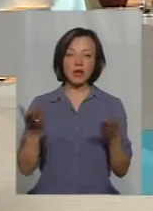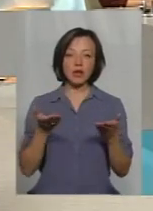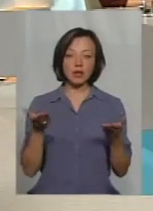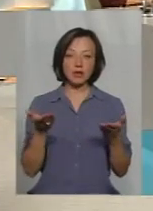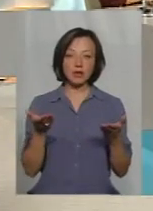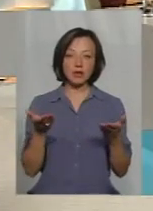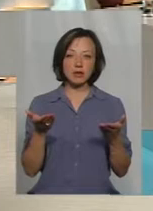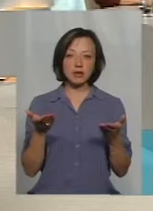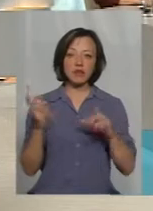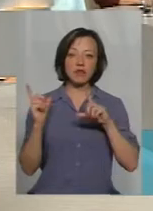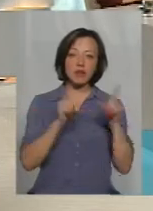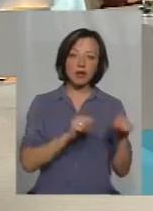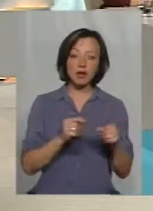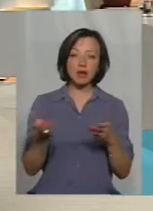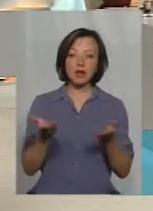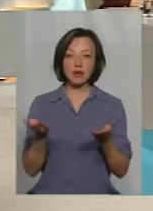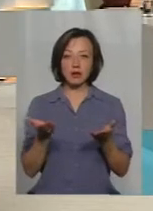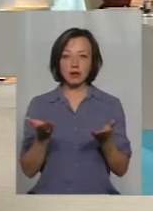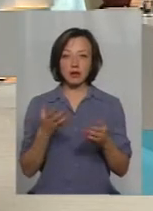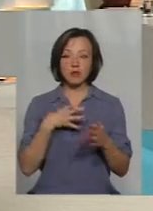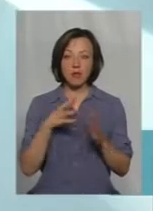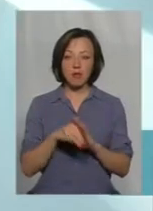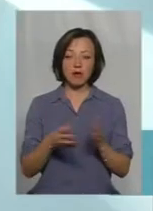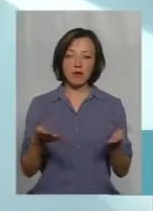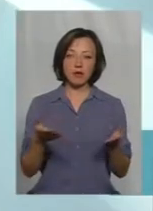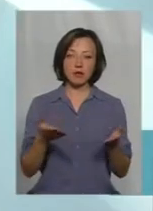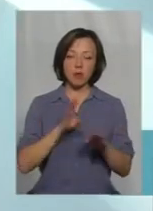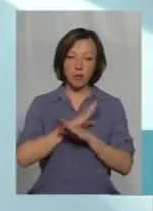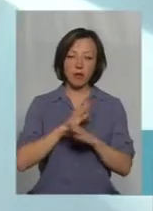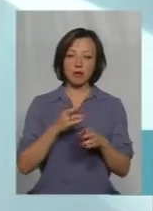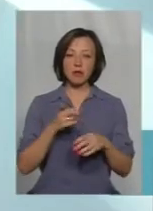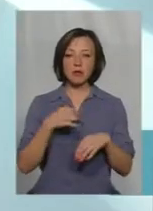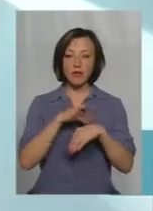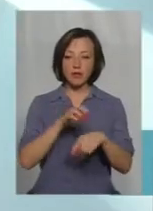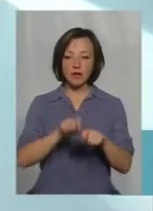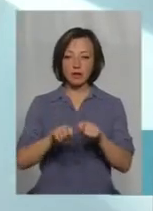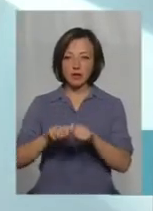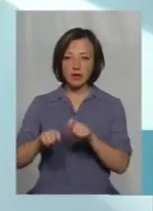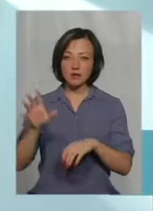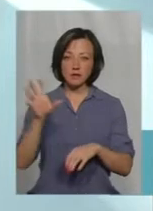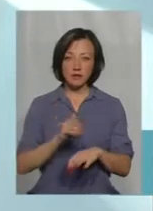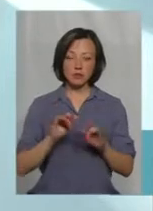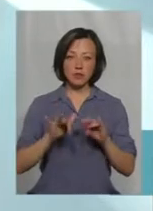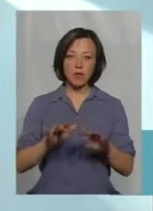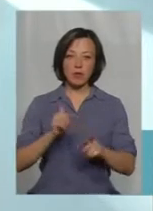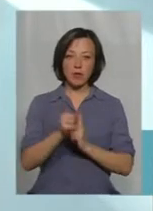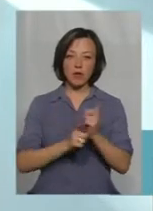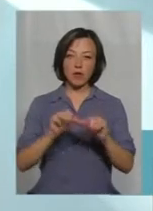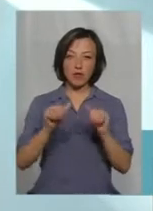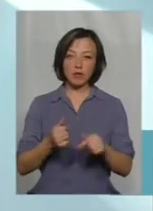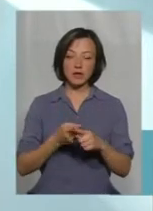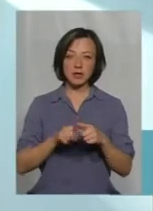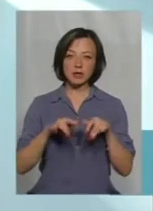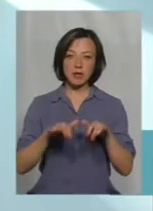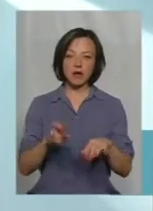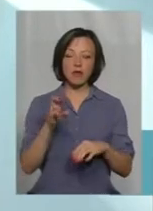виїхали, ті, які померли, на ті, які, тобто, ми провели інвентаризацію і переоформили заново ці